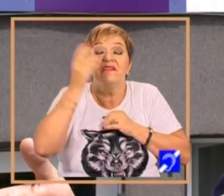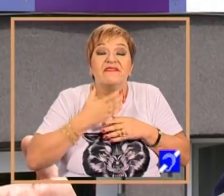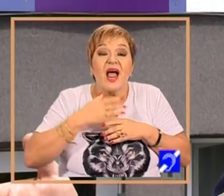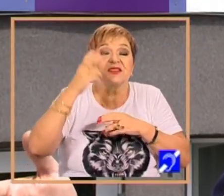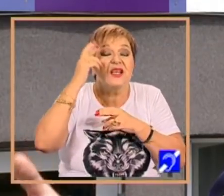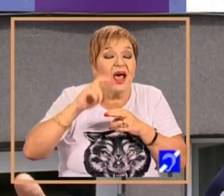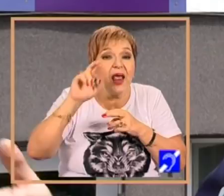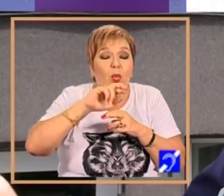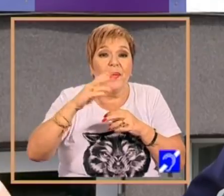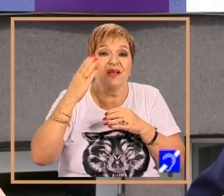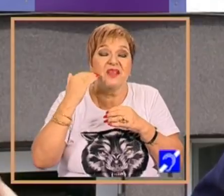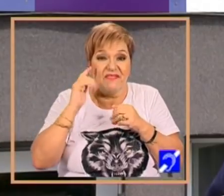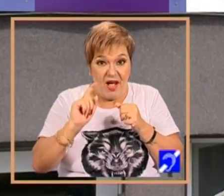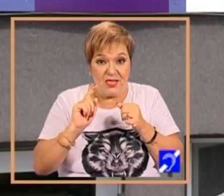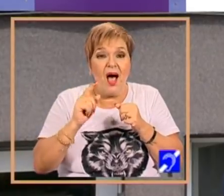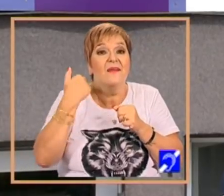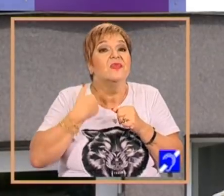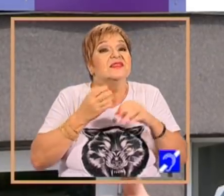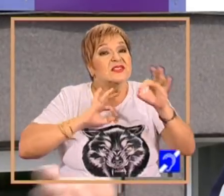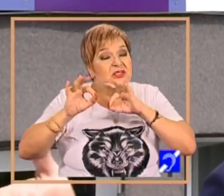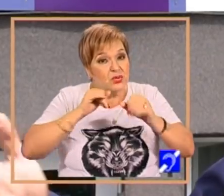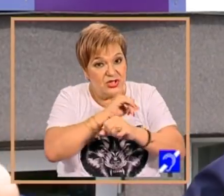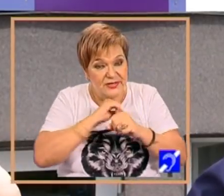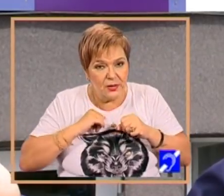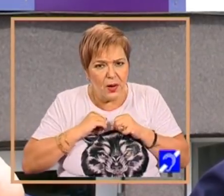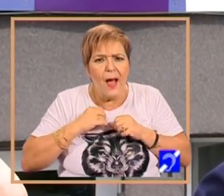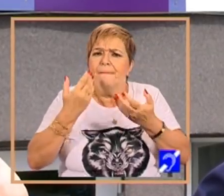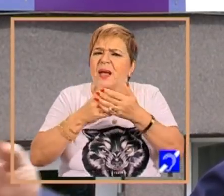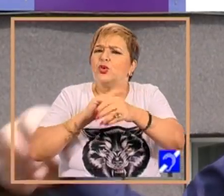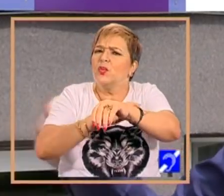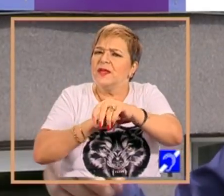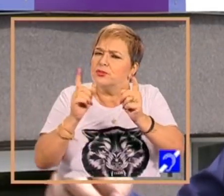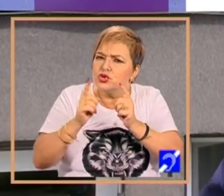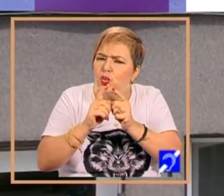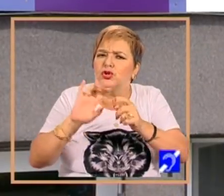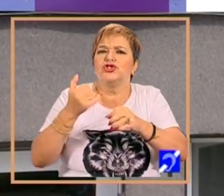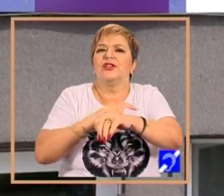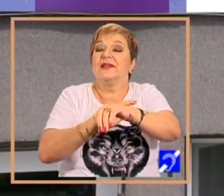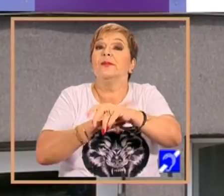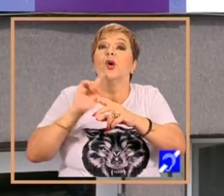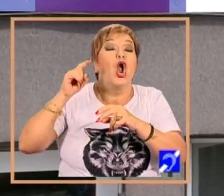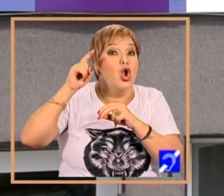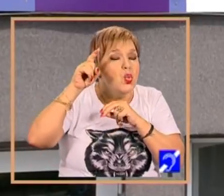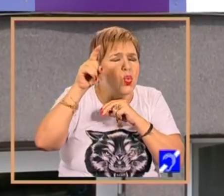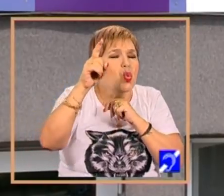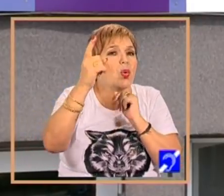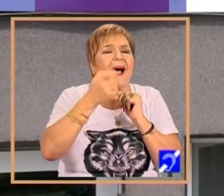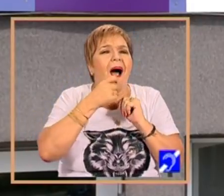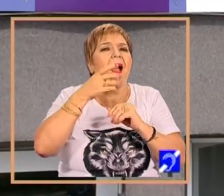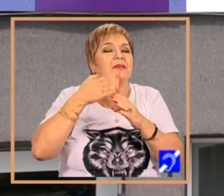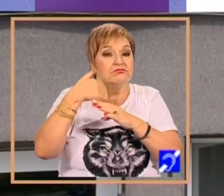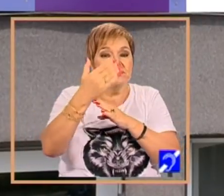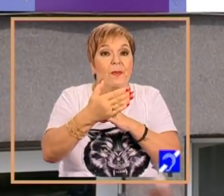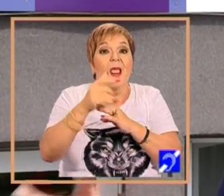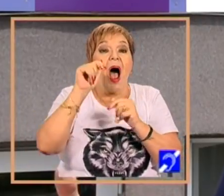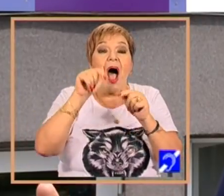mediu și lung, ne-am propus și la ora asta, în acest moment când noi vorbim, se